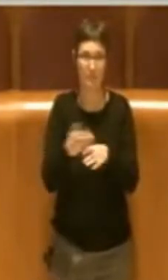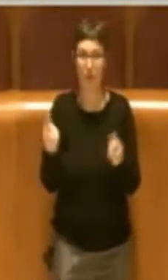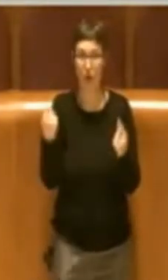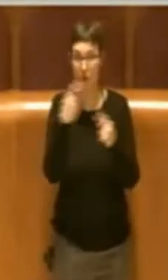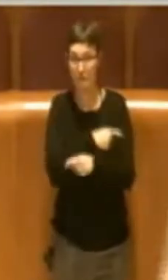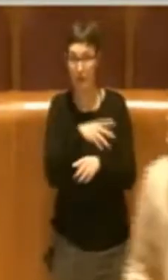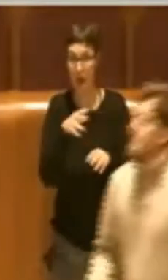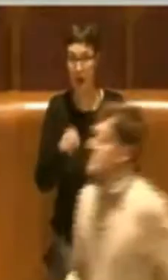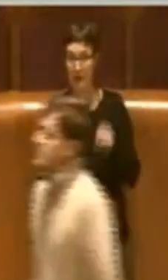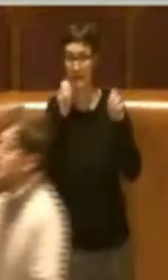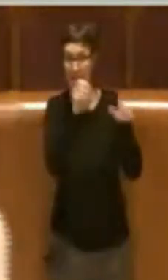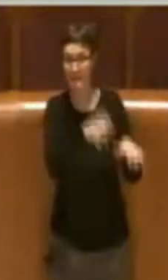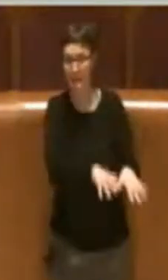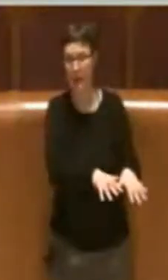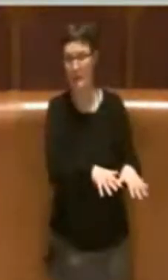discariche. Grazie.